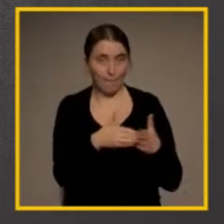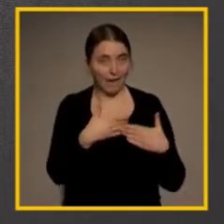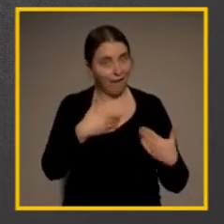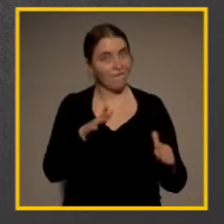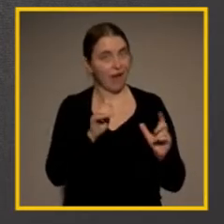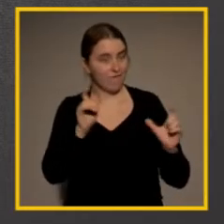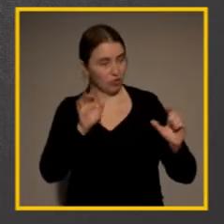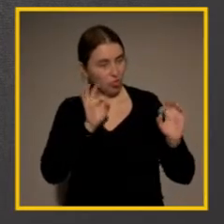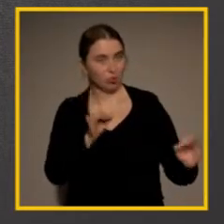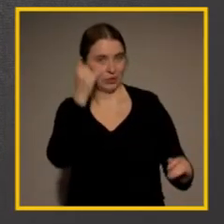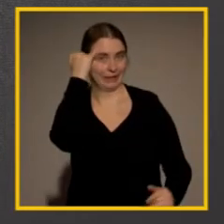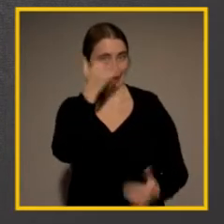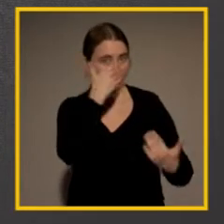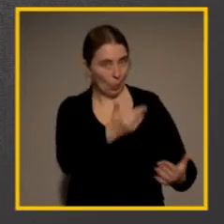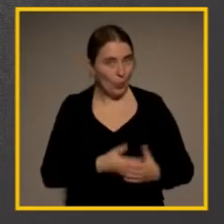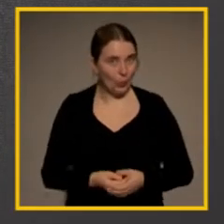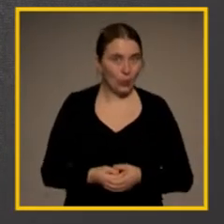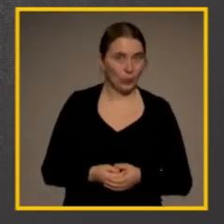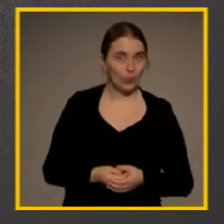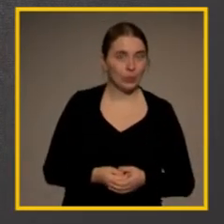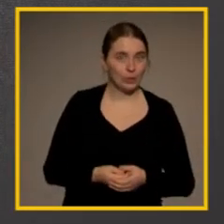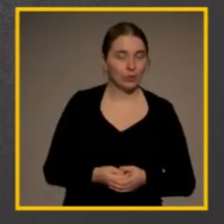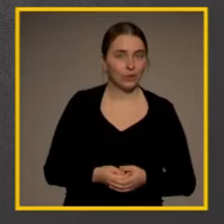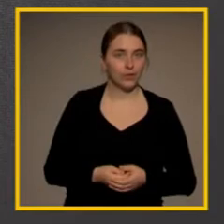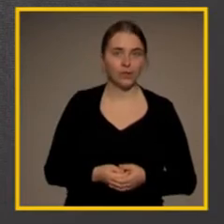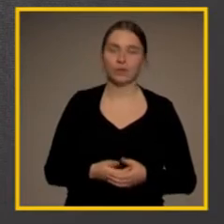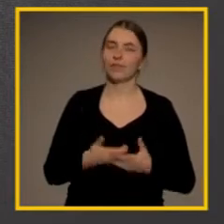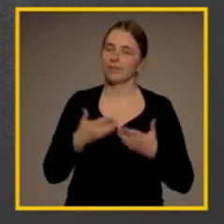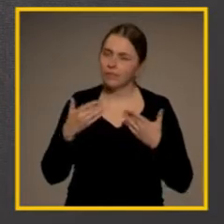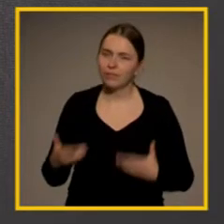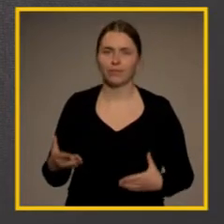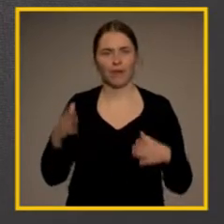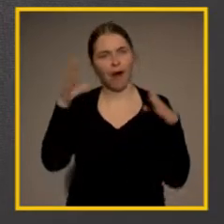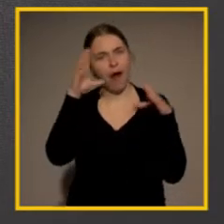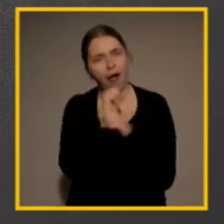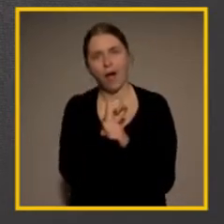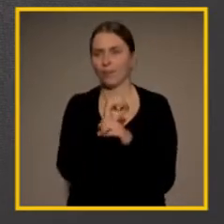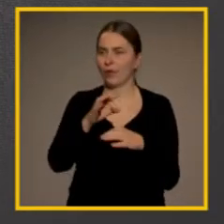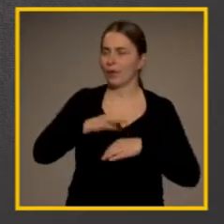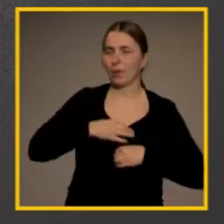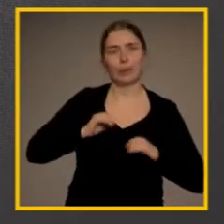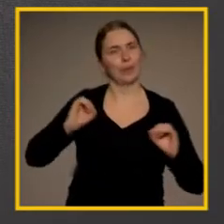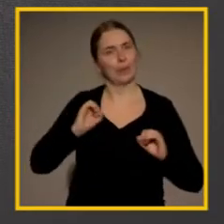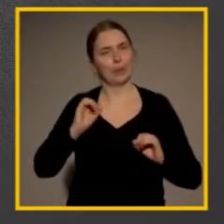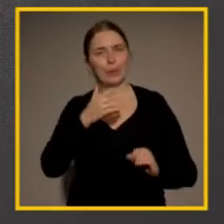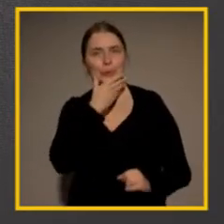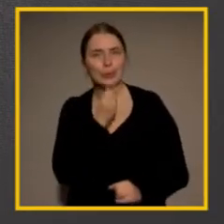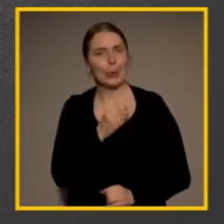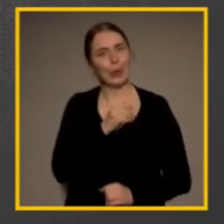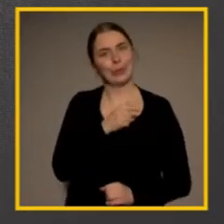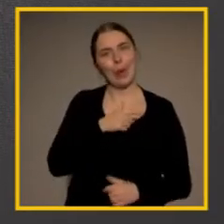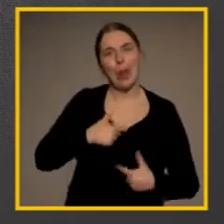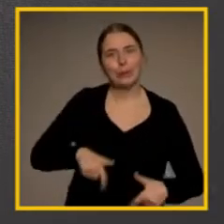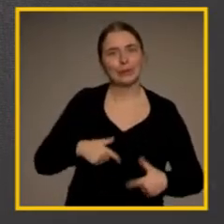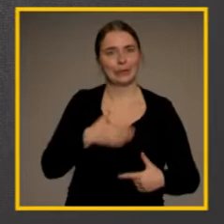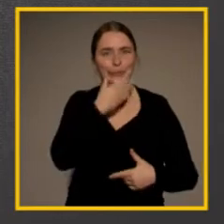eine barrierefreie Veranstaltung. Dies war ein gelungener, aufregender und